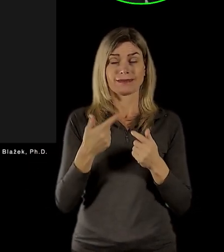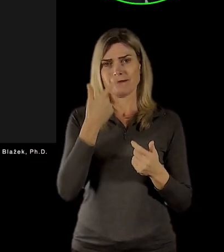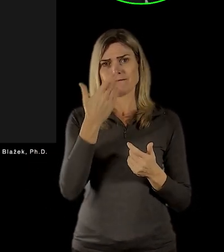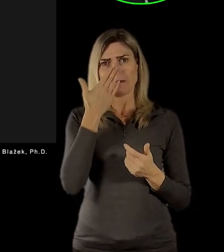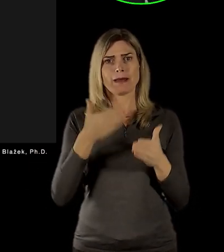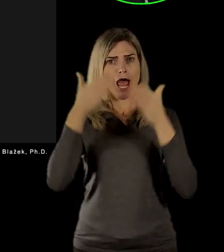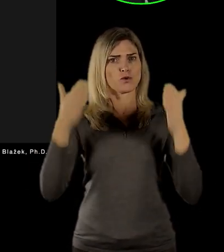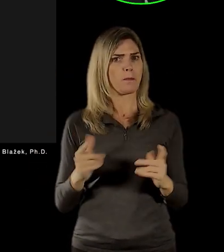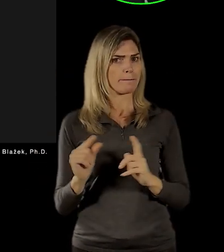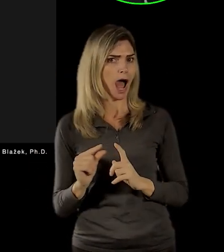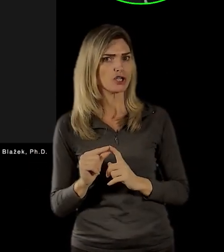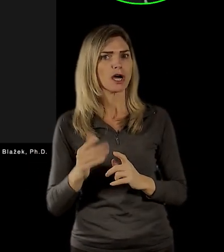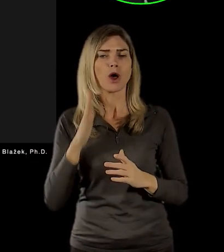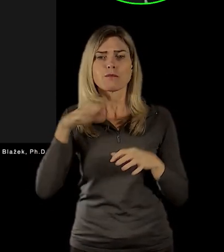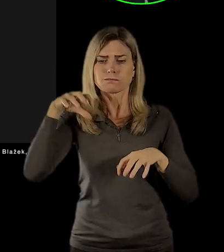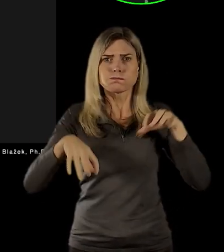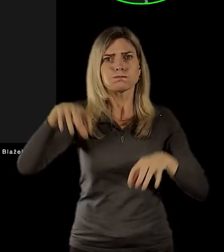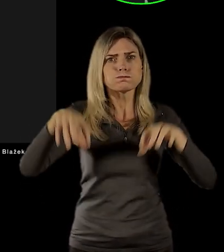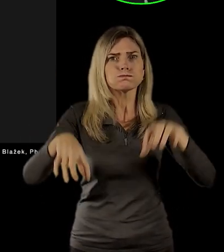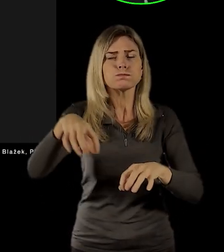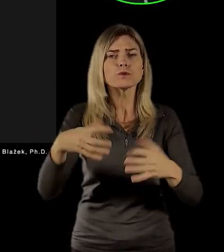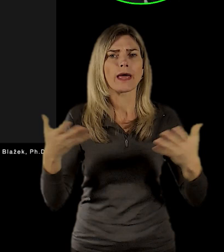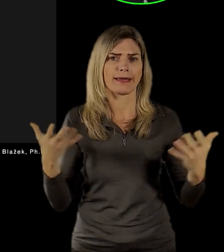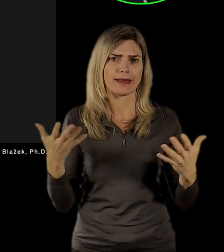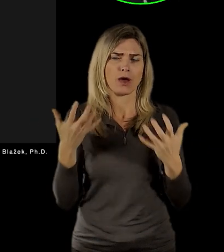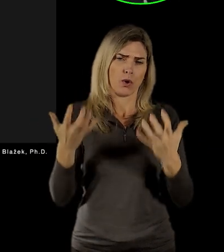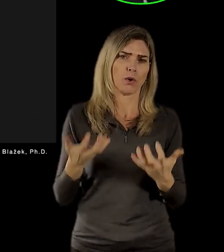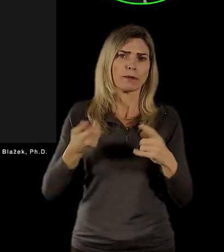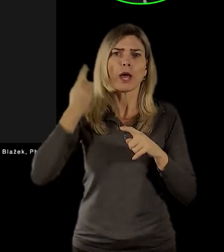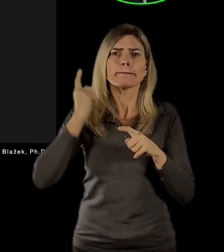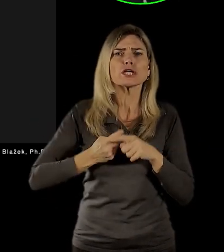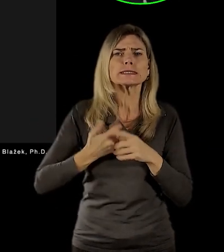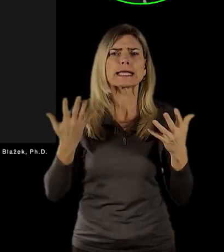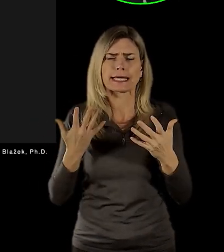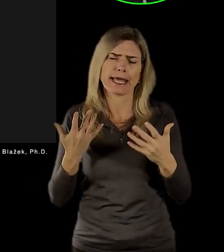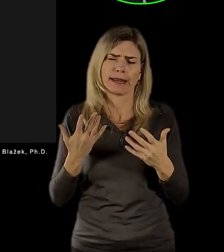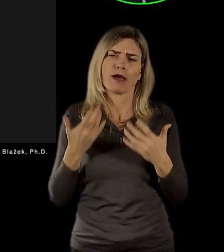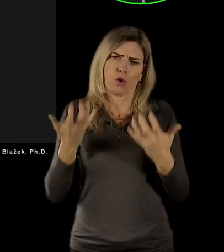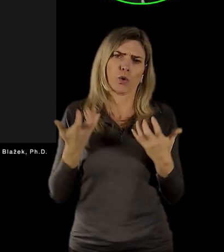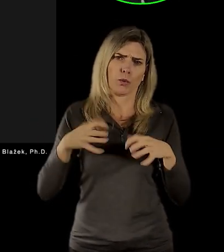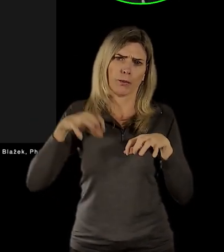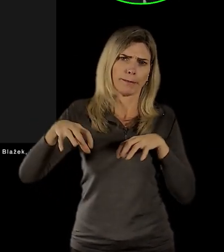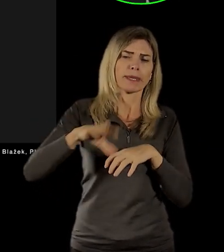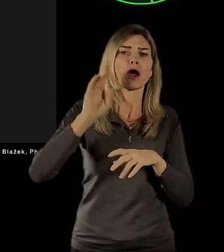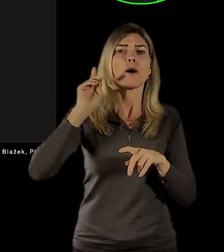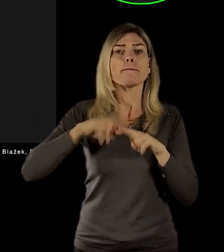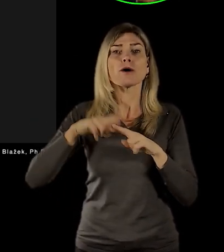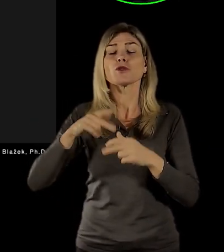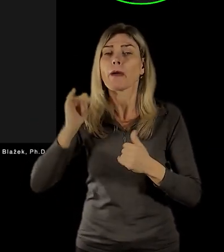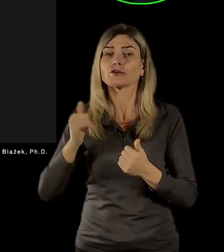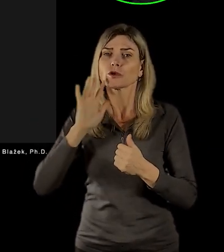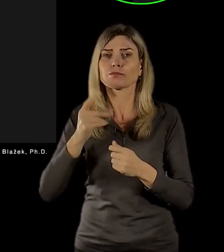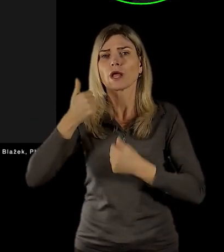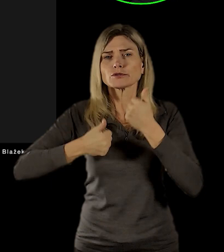samozřejmě vám neukážu, kde který předmět bude přesně umístěn, to je samozřejmě bude věcí soutěže, ale snažíme se